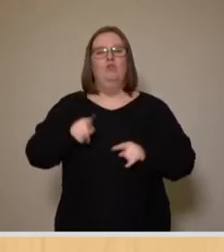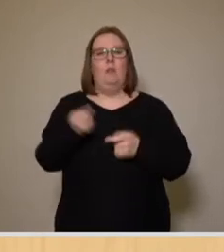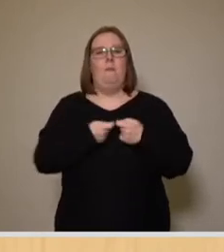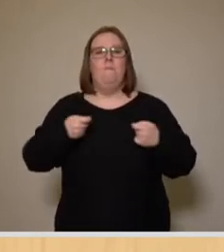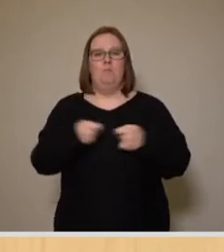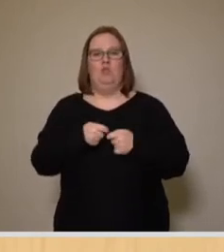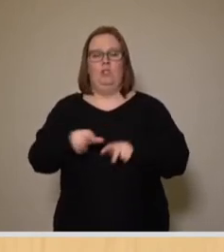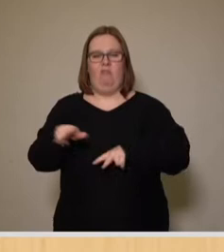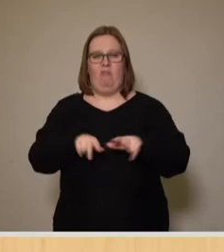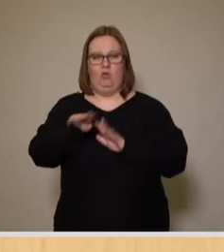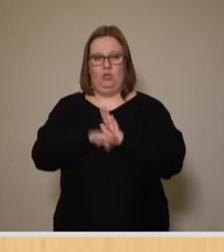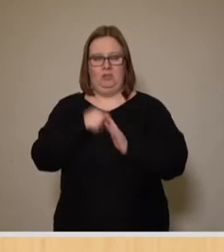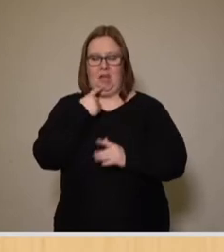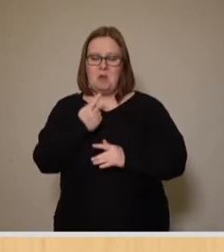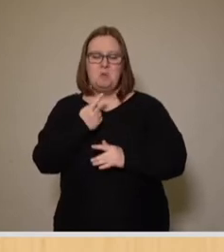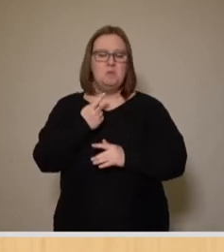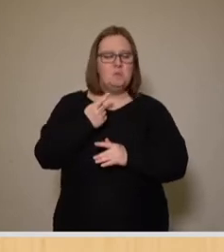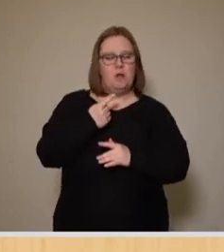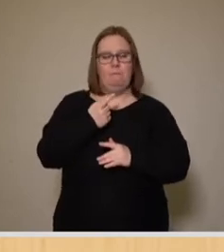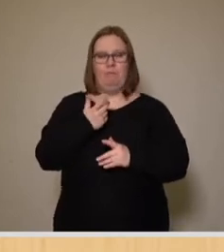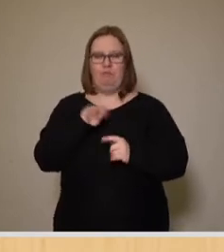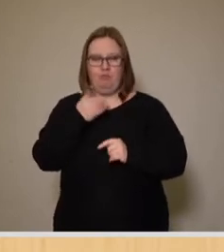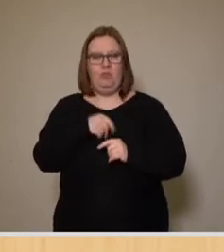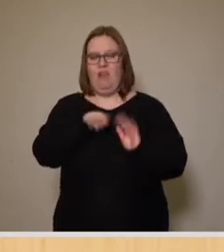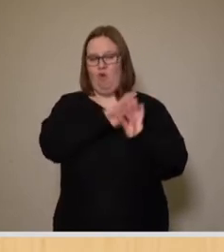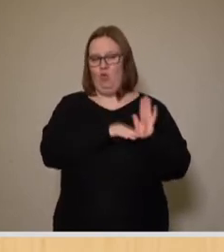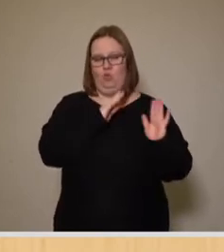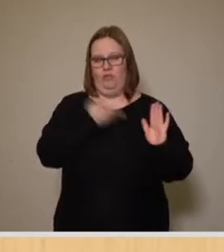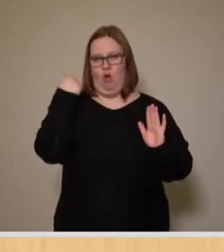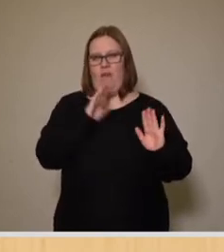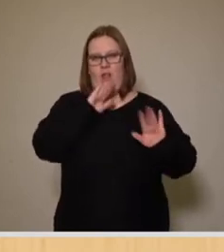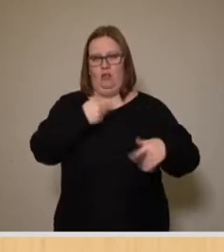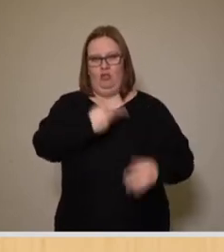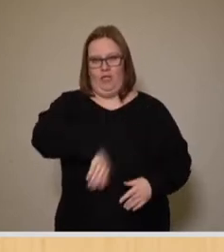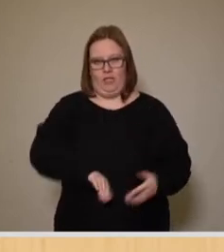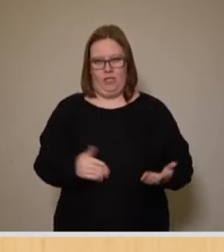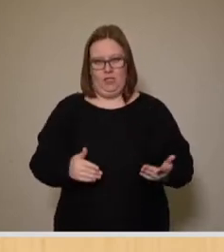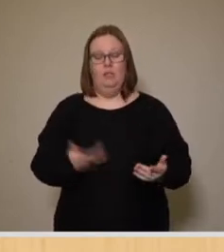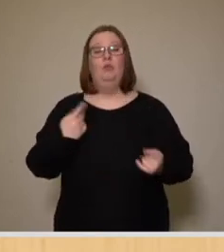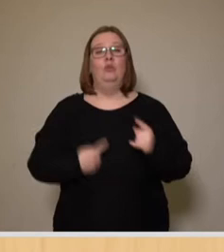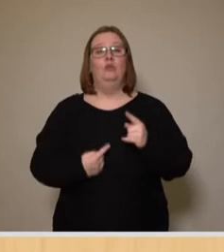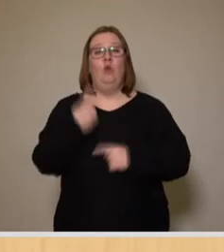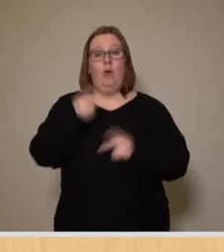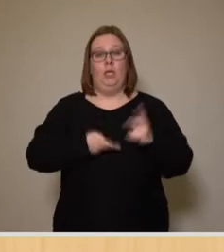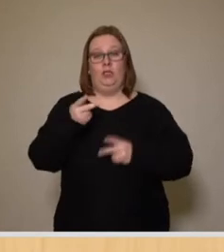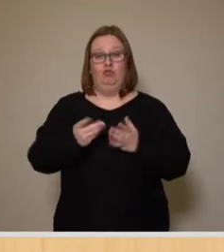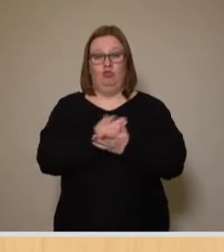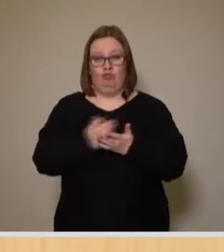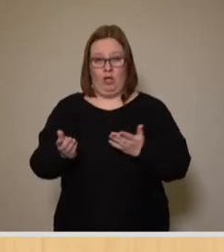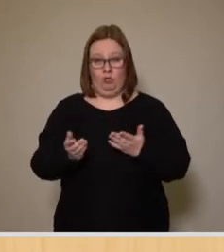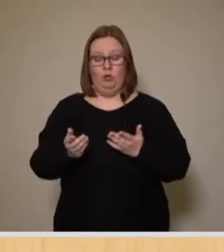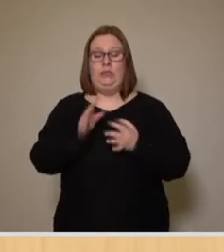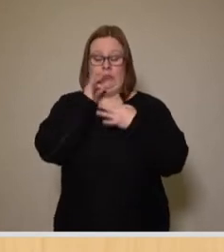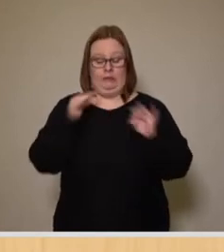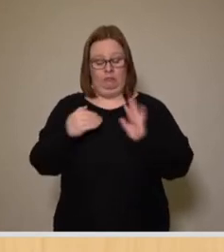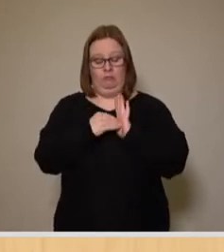Bundesverwaltungsgericht festgestellt, dass die Verordnungen unwirksam waren. Zu den obergerichtlichen Entscheidungen führte es aus, ich